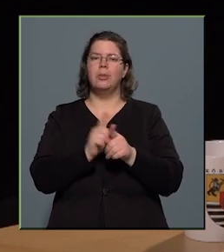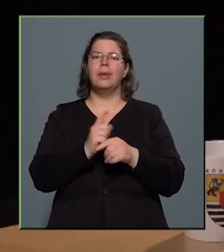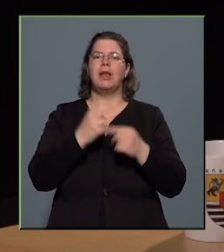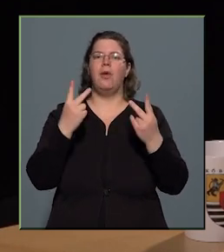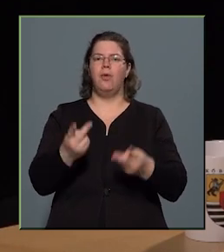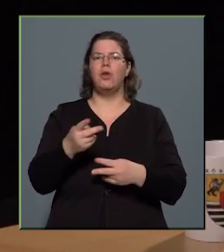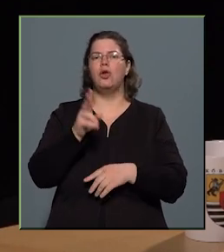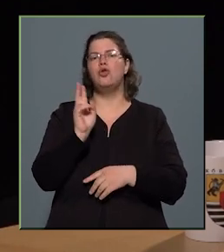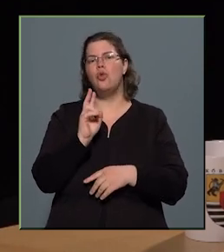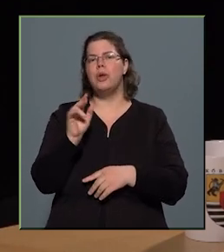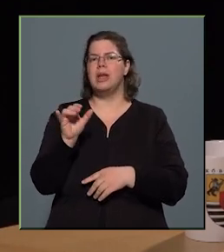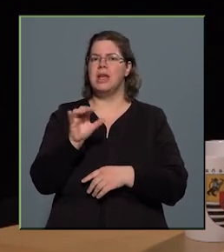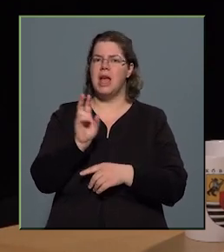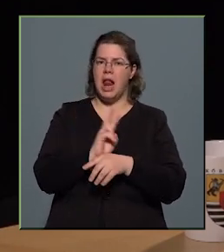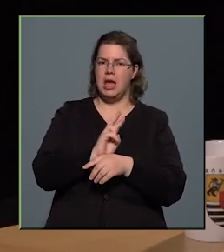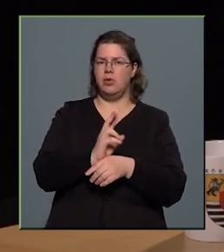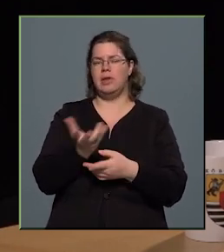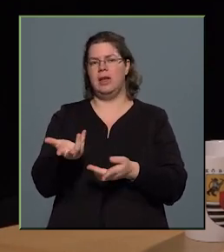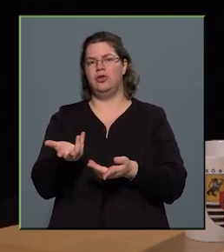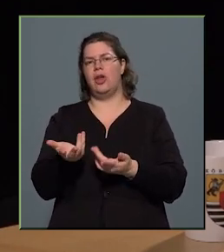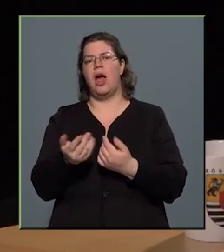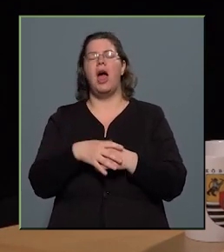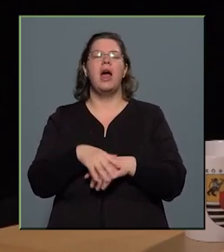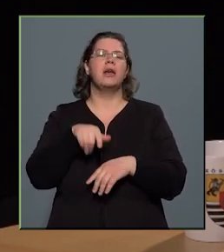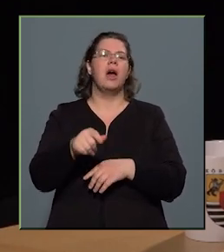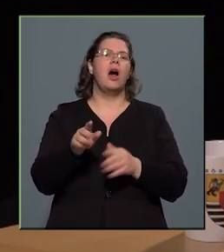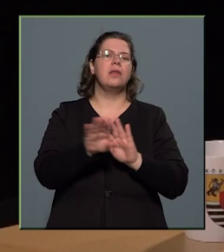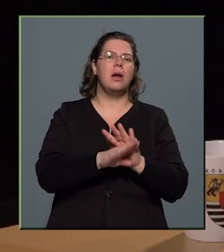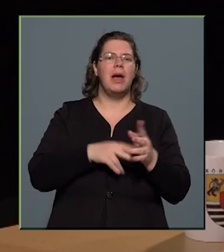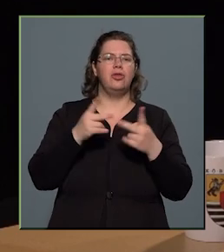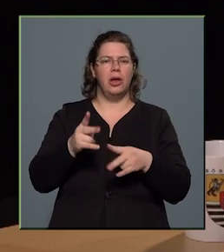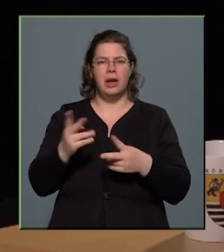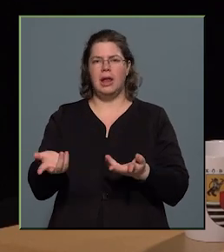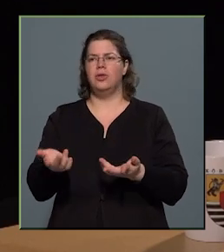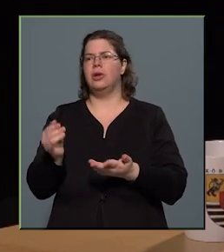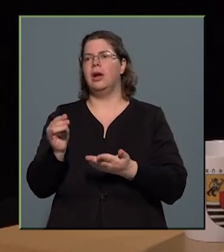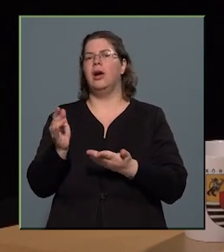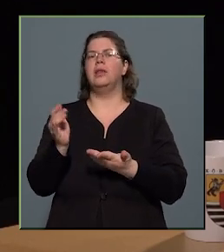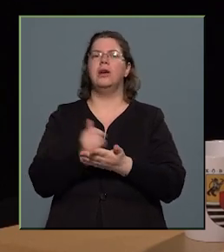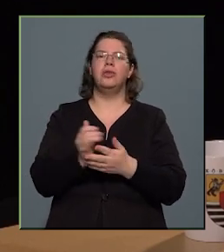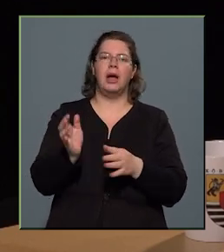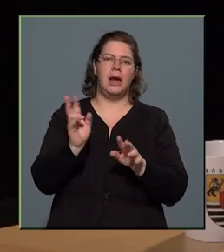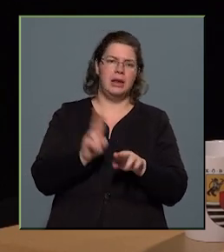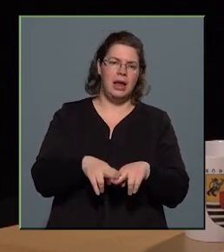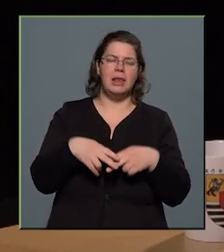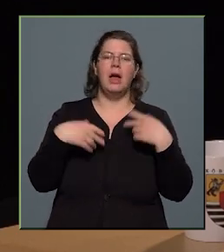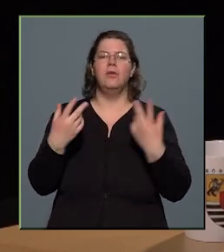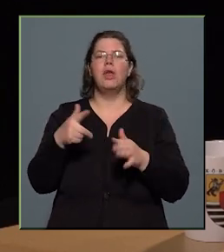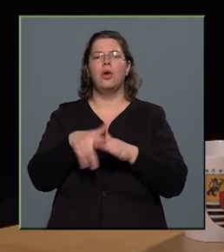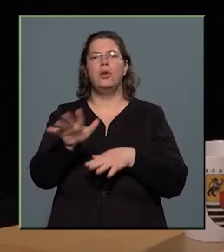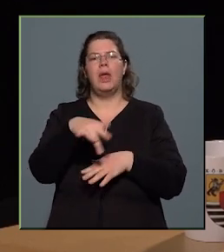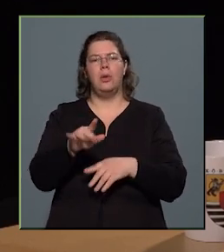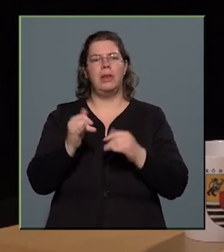ellenőrzések, a vagyonőri tevékenységek, ugye a szabálysértősek, igazgantásrendészet, vagy önmagában a közterületi jelenlét, illetve a